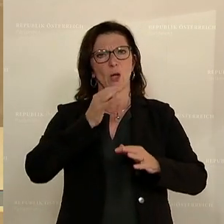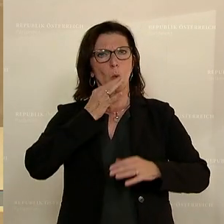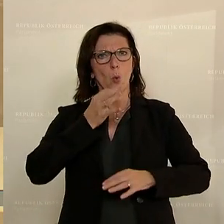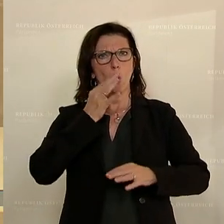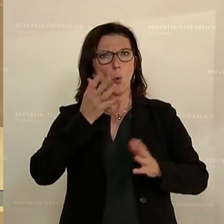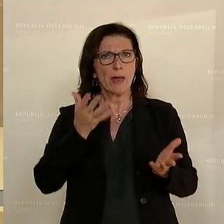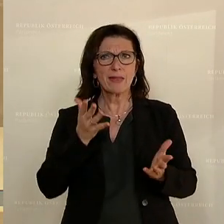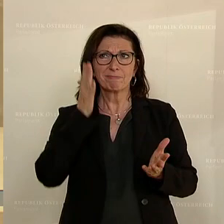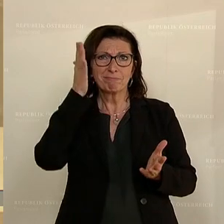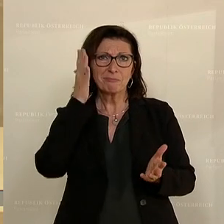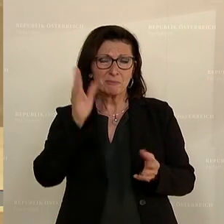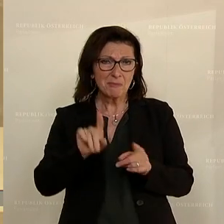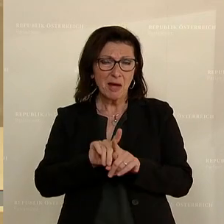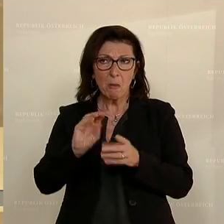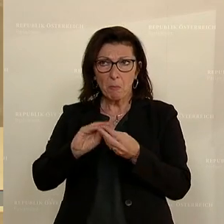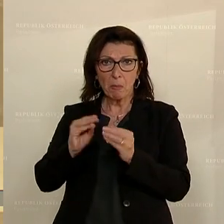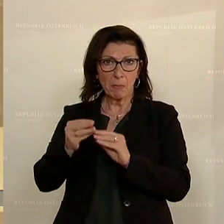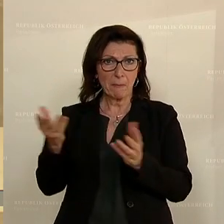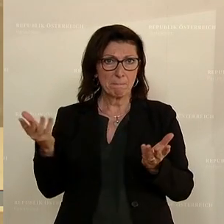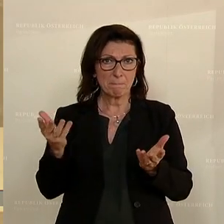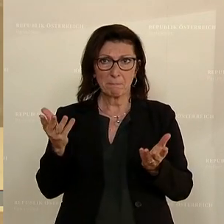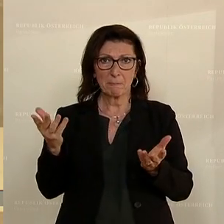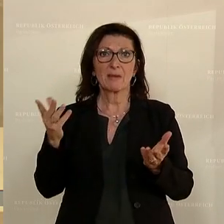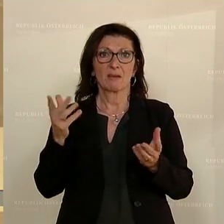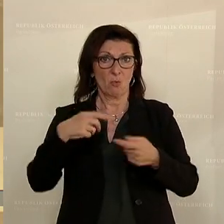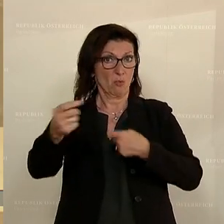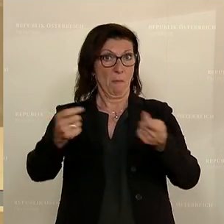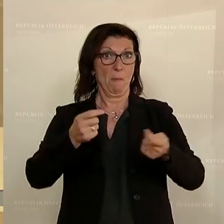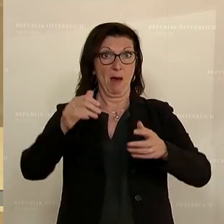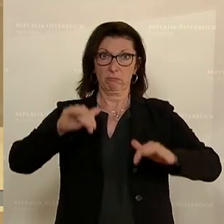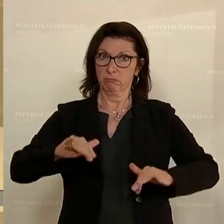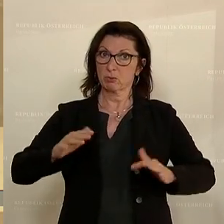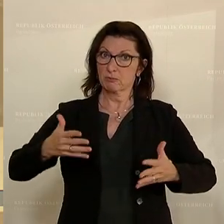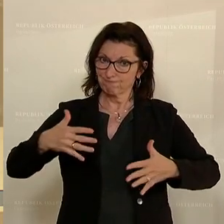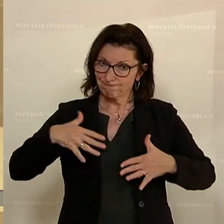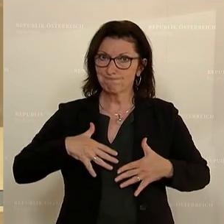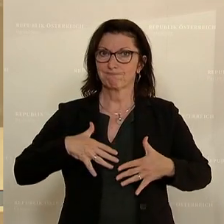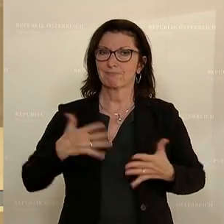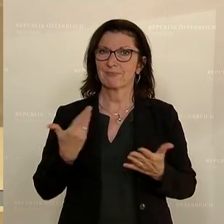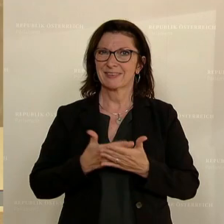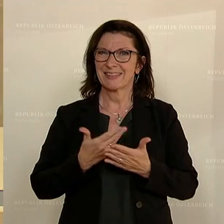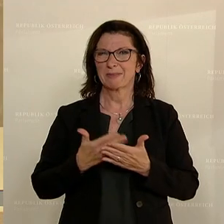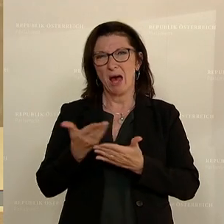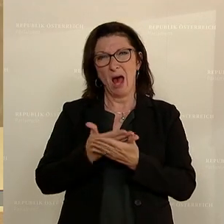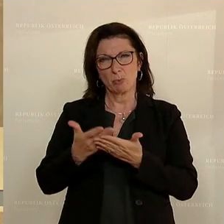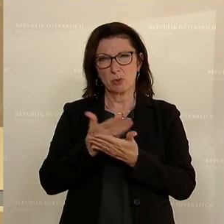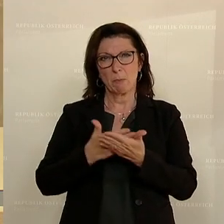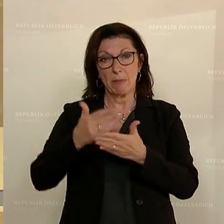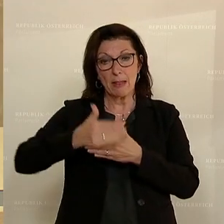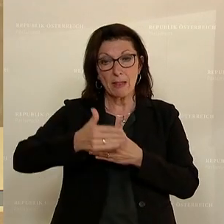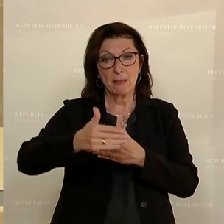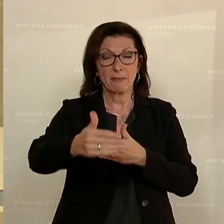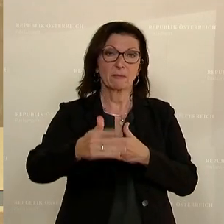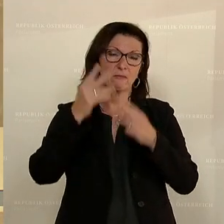problematisch, auf den Markt dann zu bestehen. Daher ist es so eine Ausbildungsserie ganz wichtig.